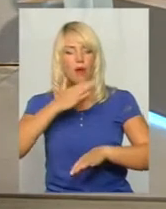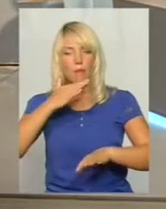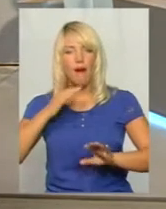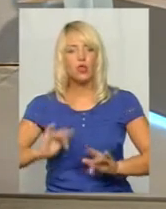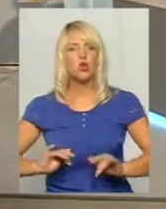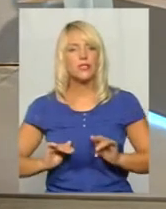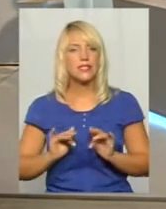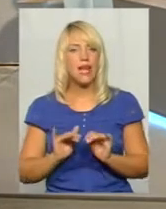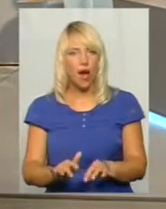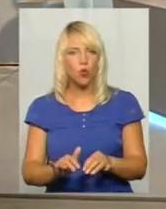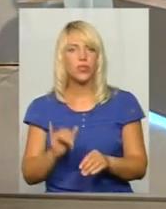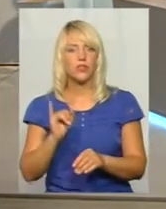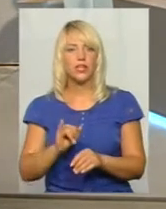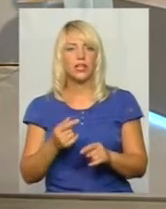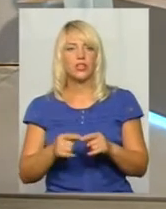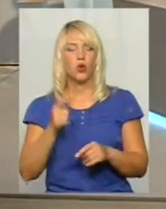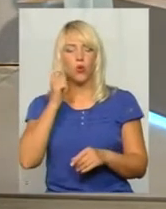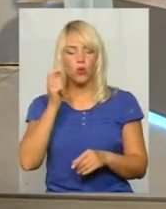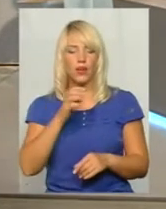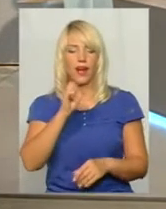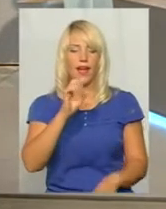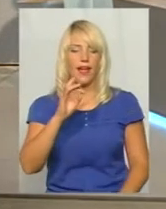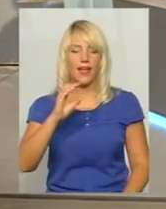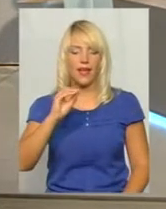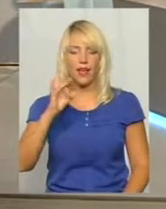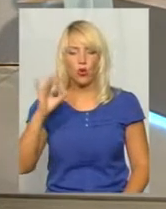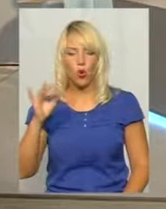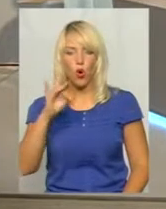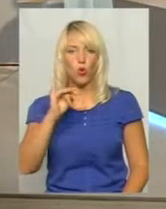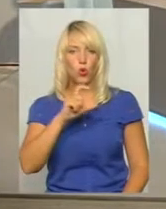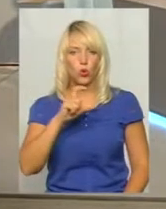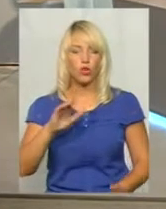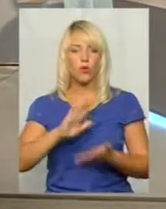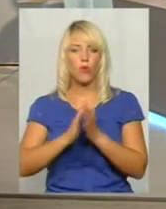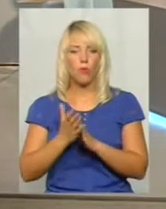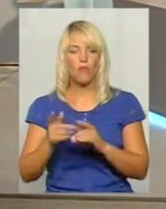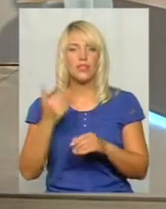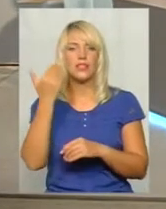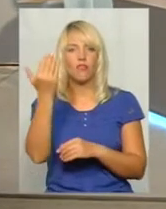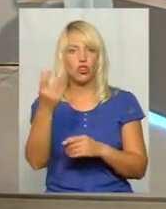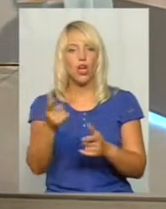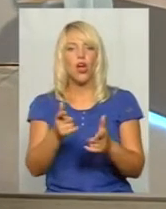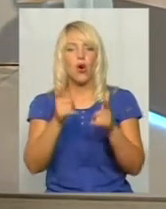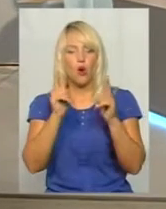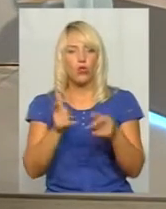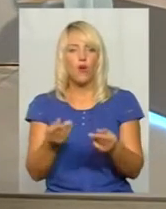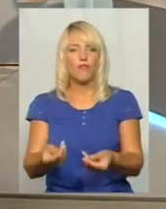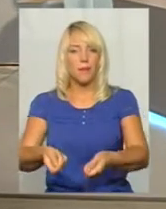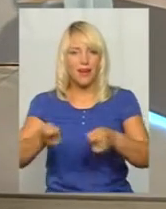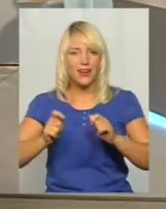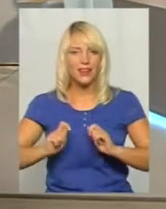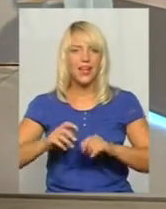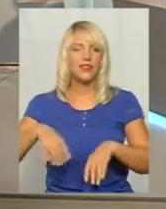Те, що ми з УкрАерорухом домовилися і УкрАерорух готовий сьогодні передати все майно, яке є на